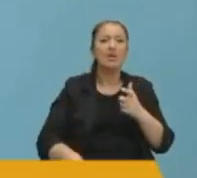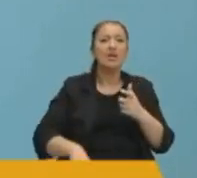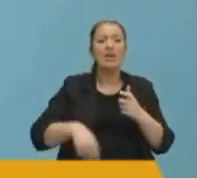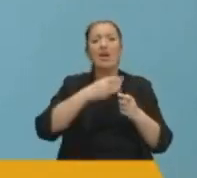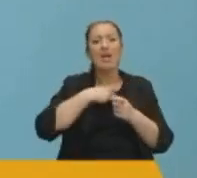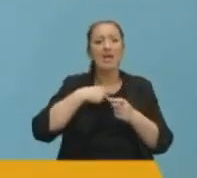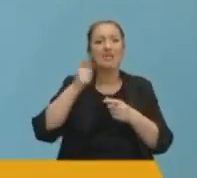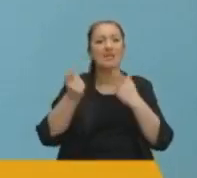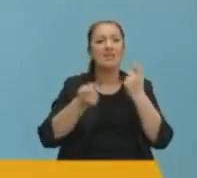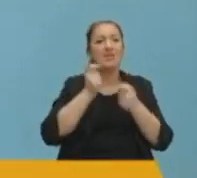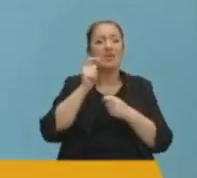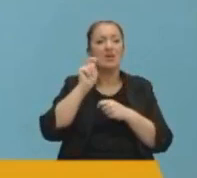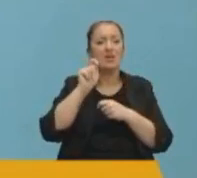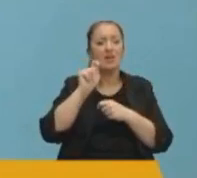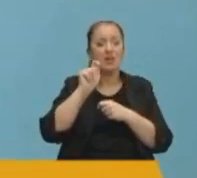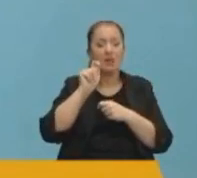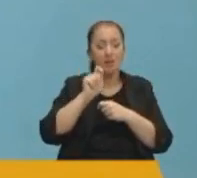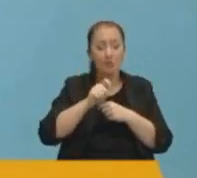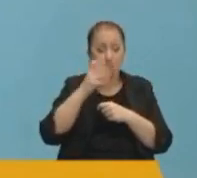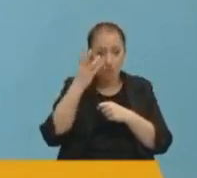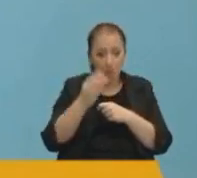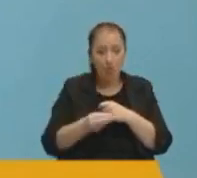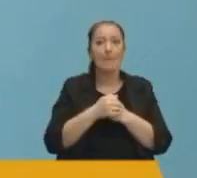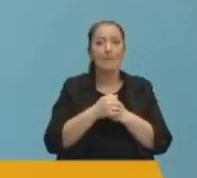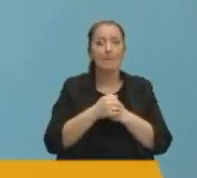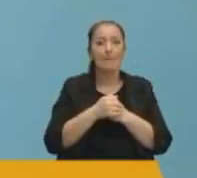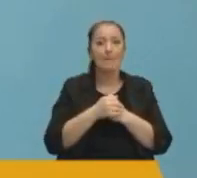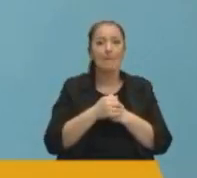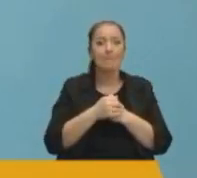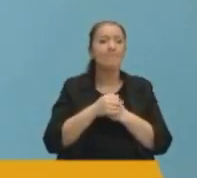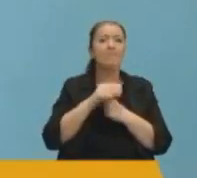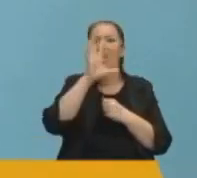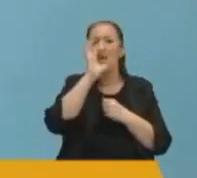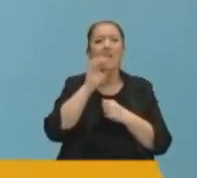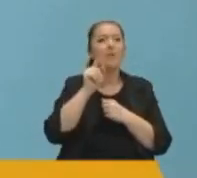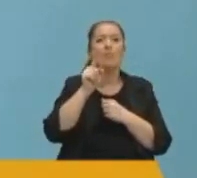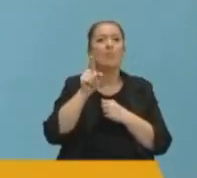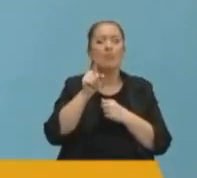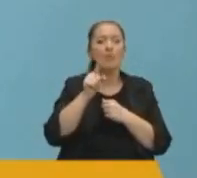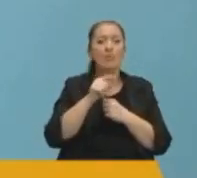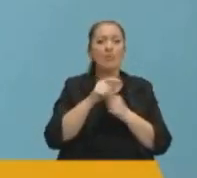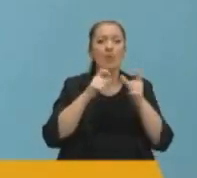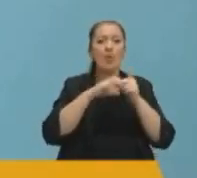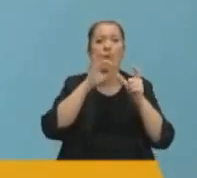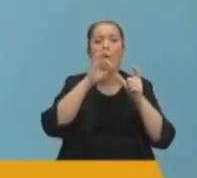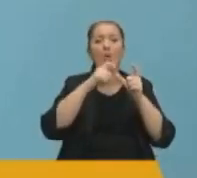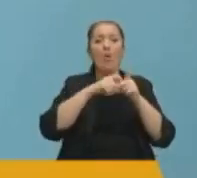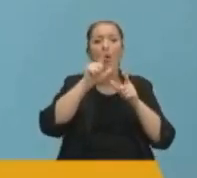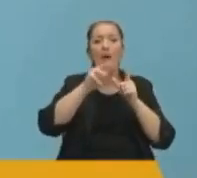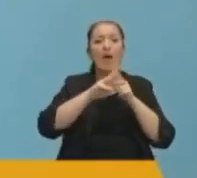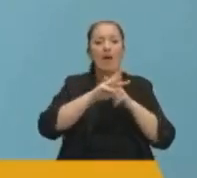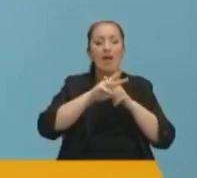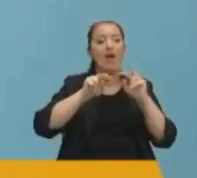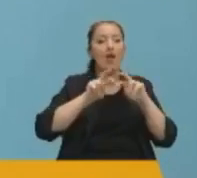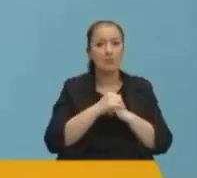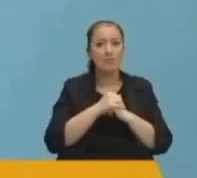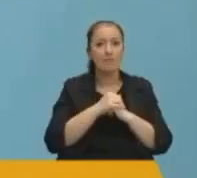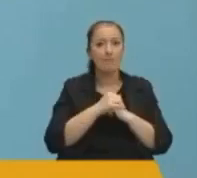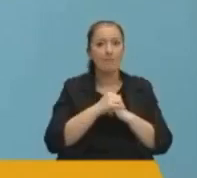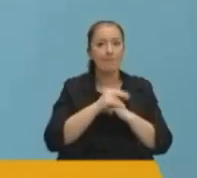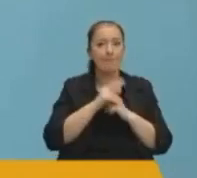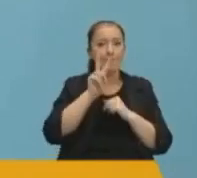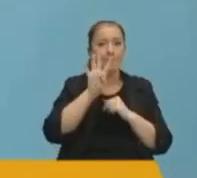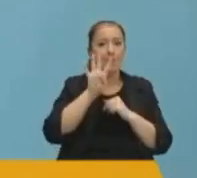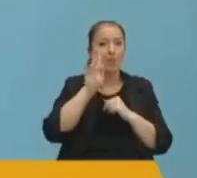icra etmiş olduğu, sözde SEMA AİN icrasından söz ediyorum. Kimmiş bu EMAV Vakfı? Google'da küçük bir araştırma yaptığınızda şunları görüyorsunuz.